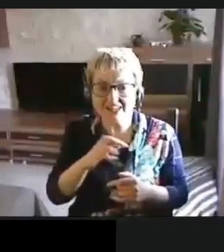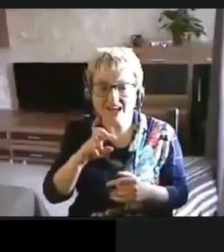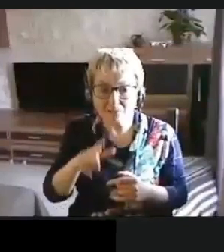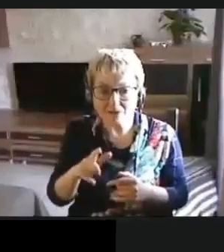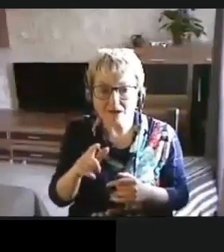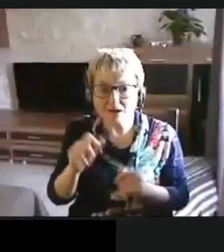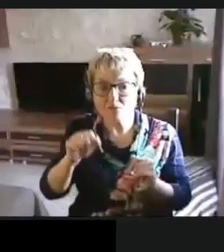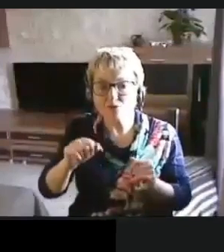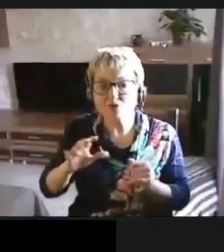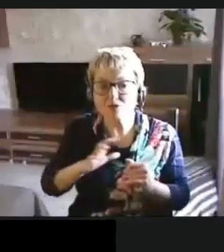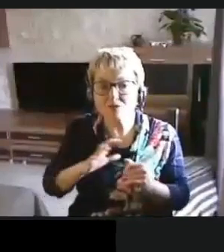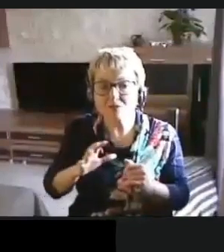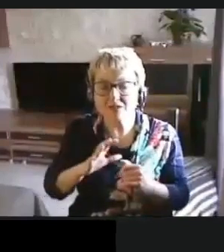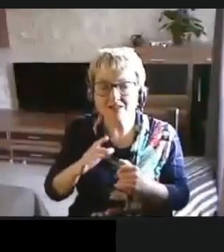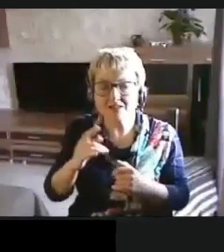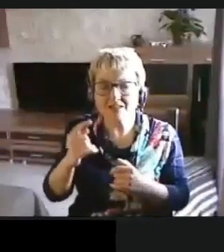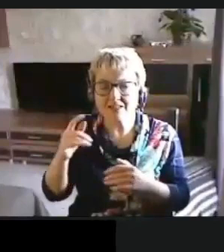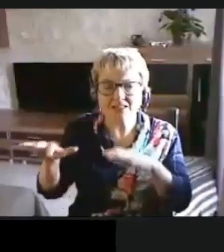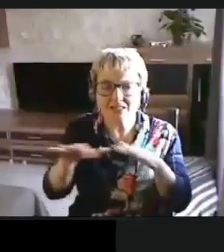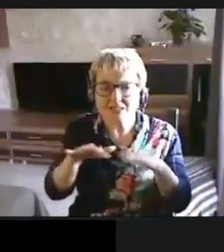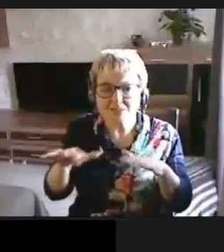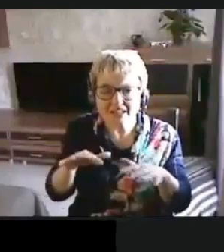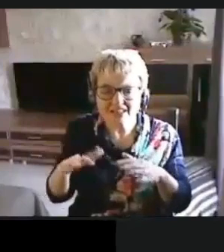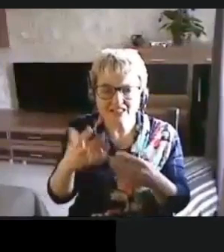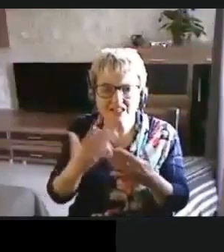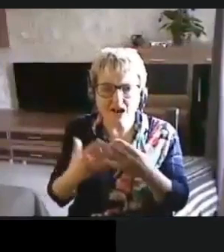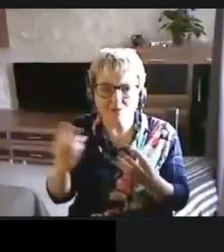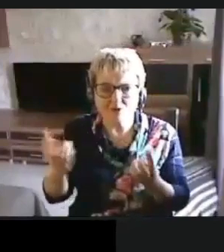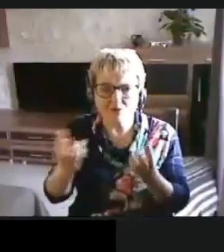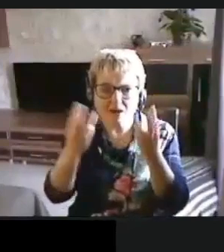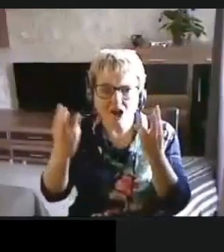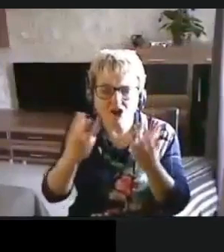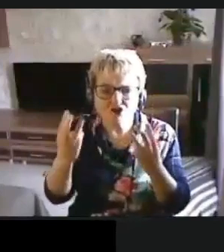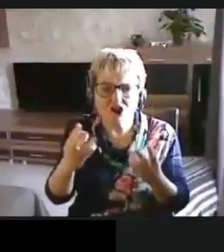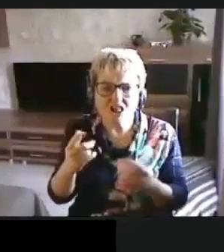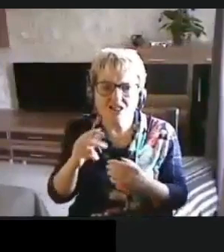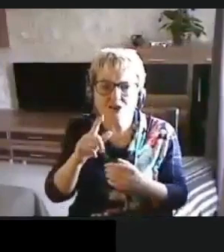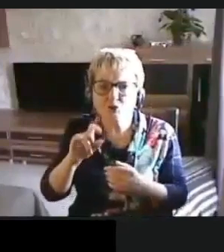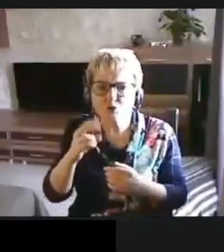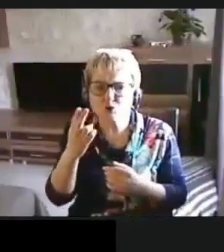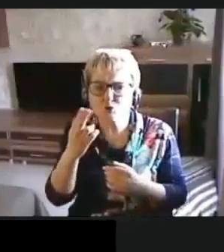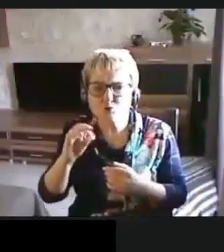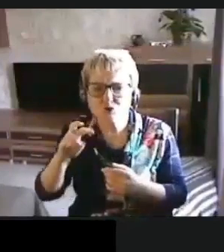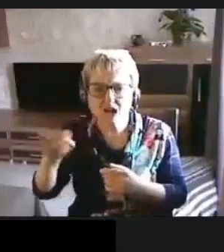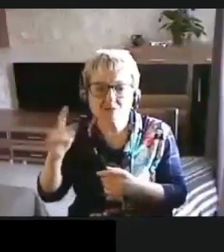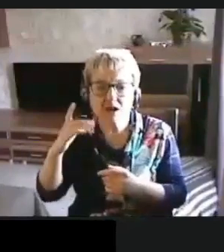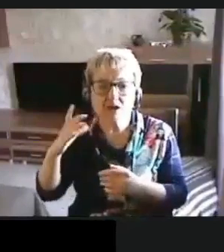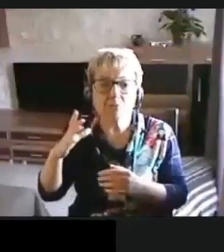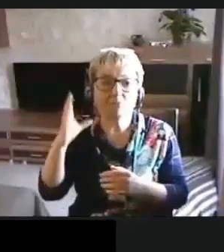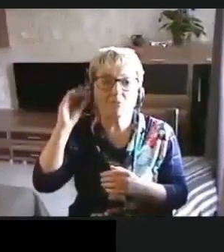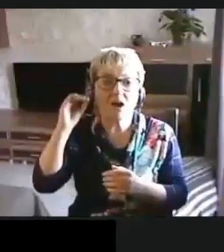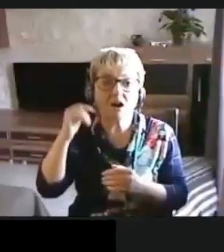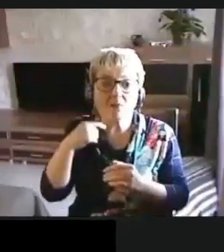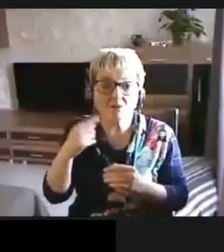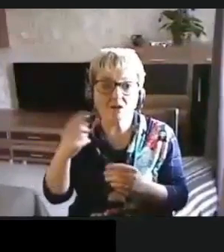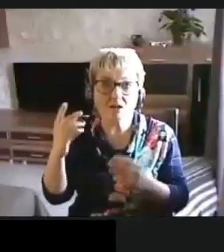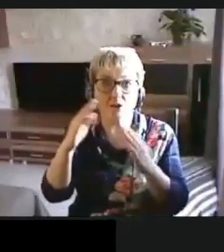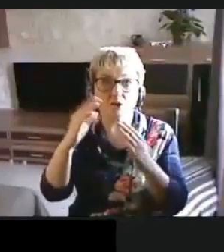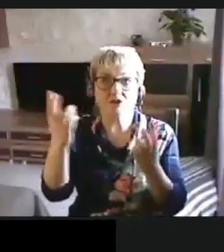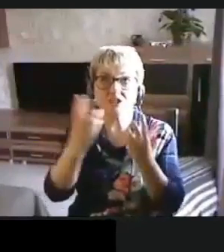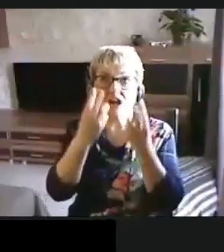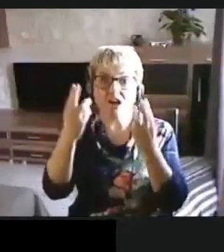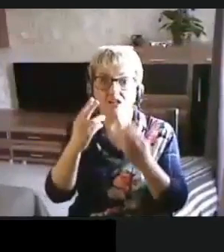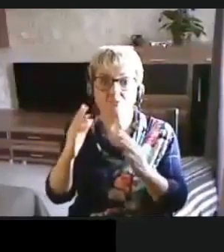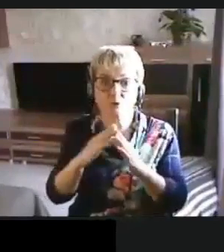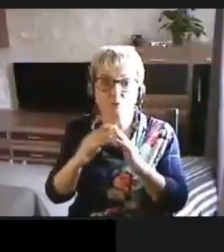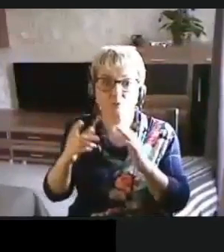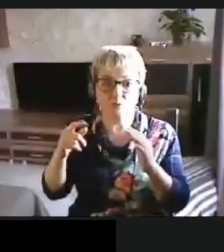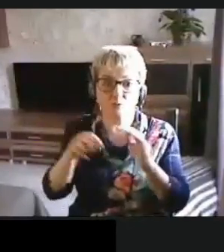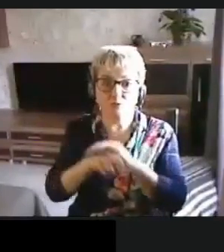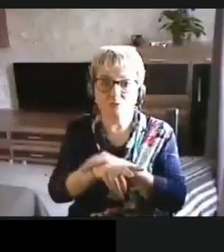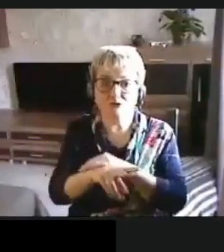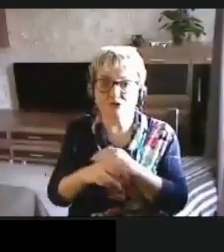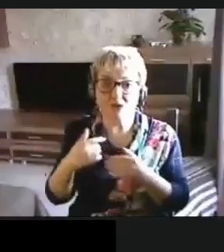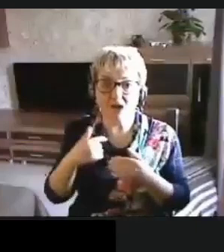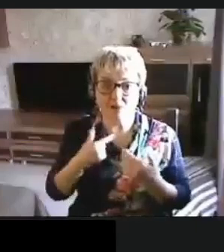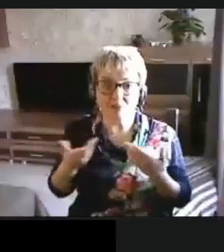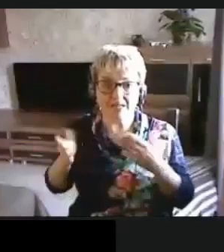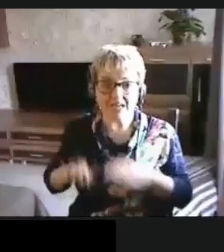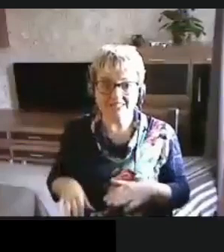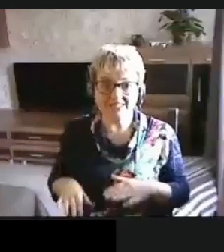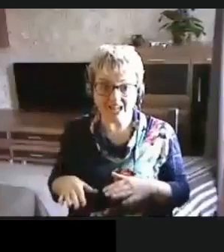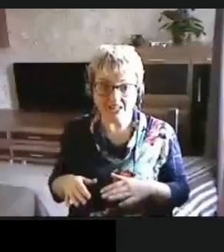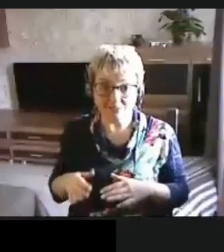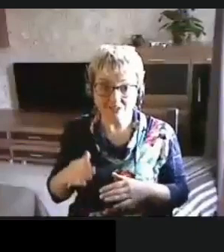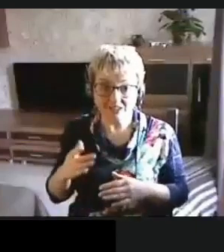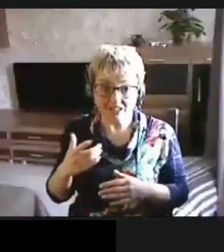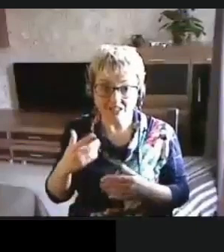может быть изнутри или цунами, пожар, пока мы услышим, уже и дом горит, и все убегут, а мы останемся.